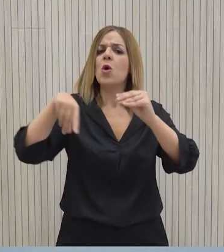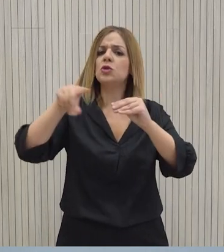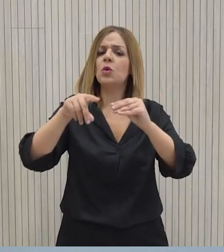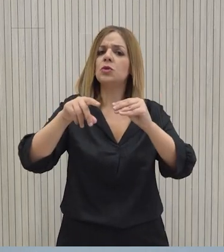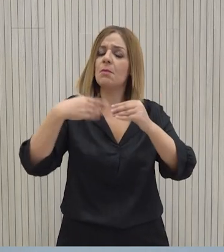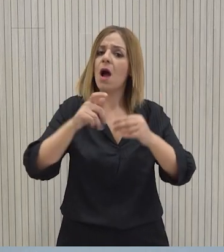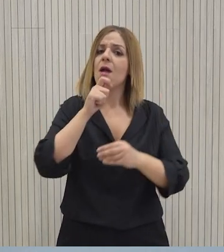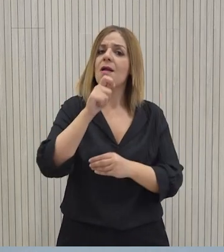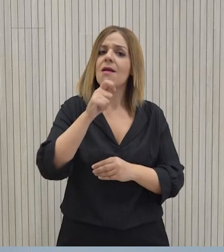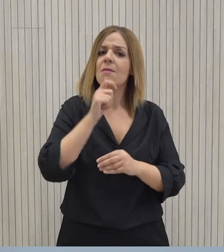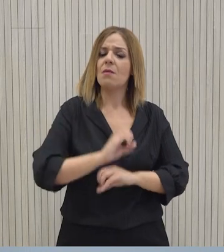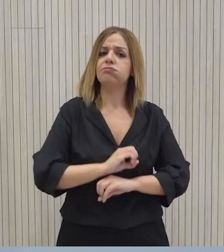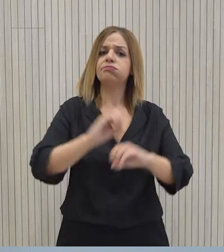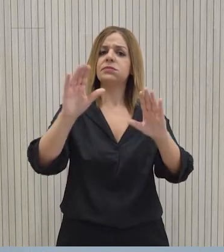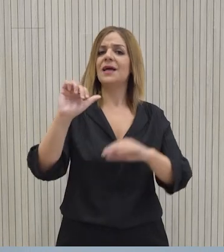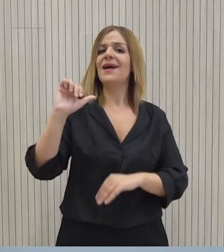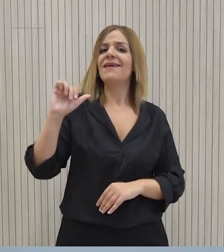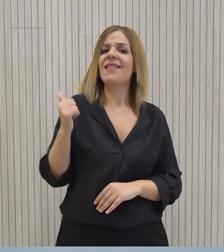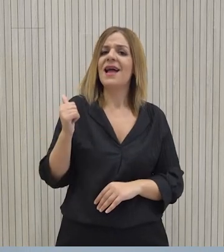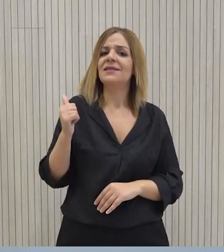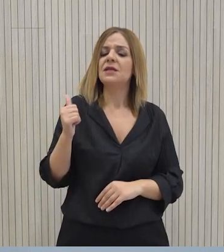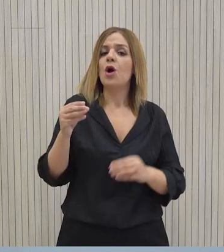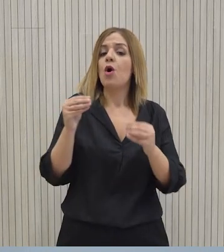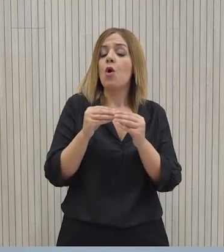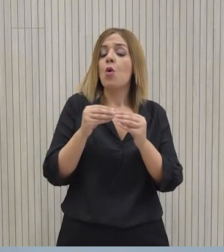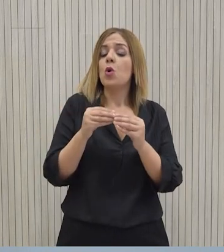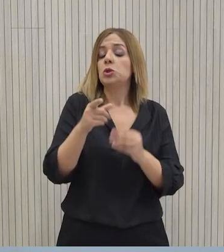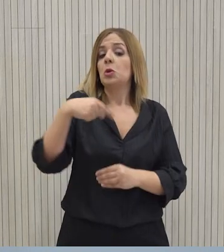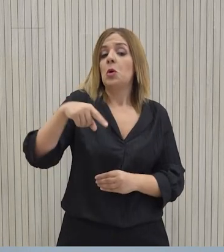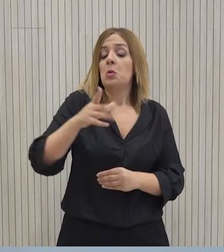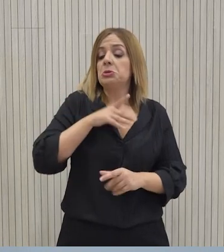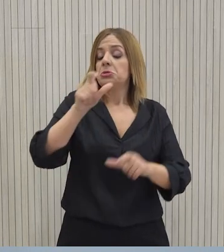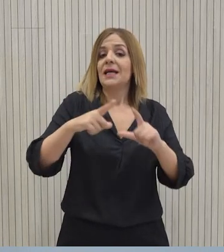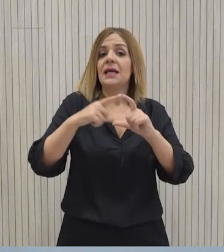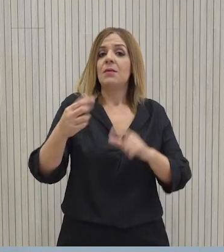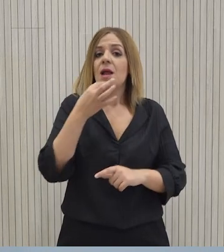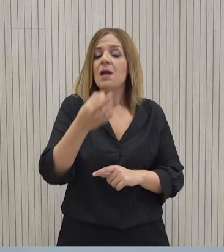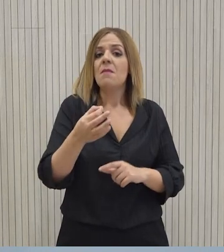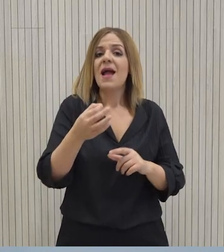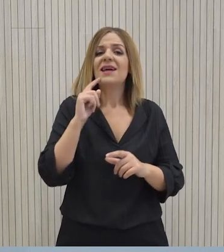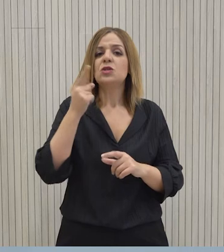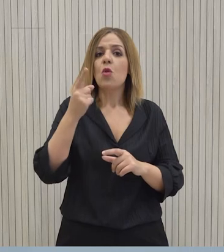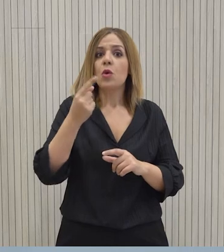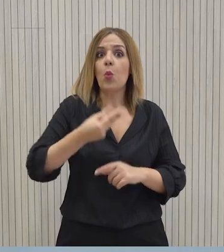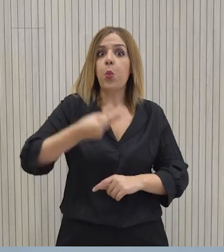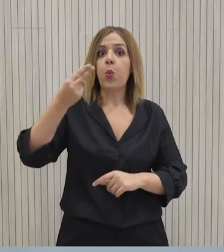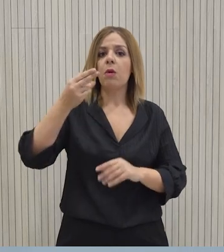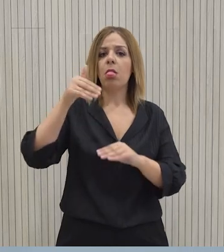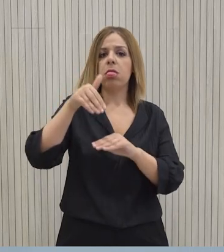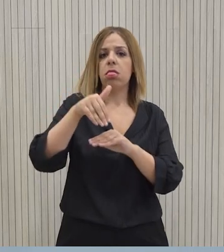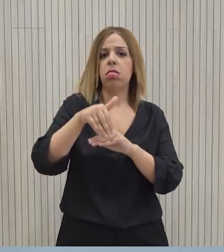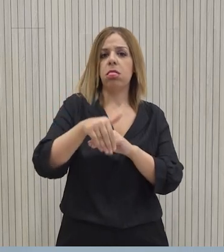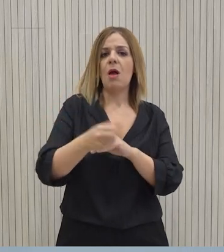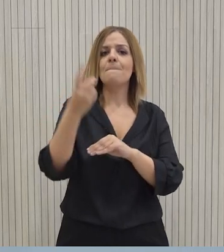που δημοσιεύτηκε χτες και δείχνει πολύ πεσμένα τα